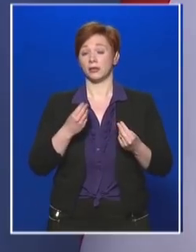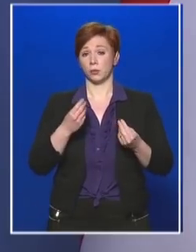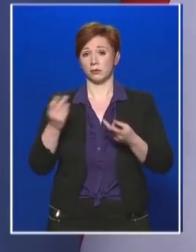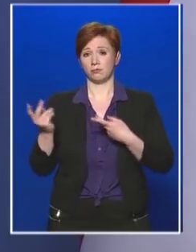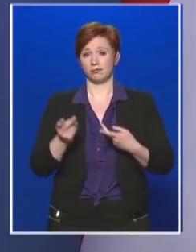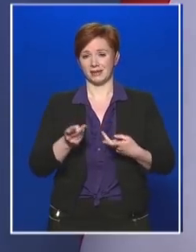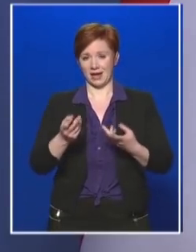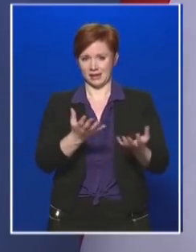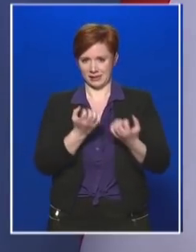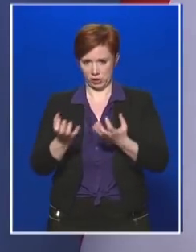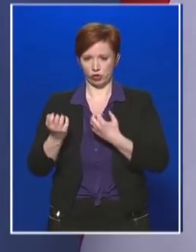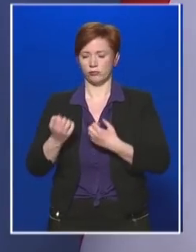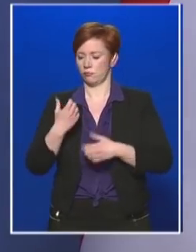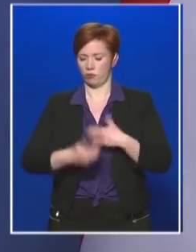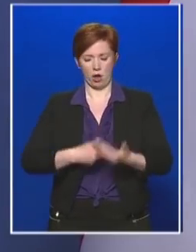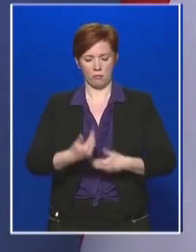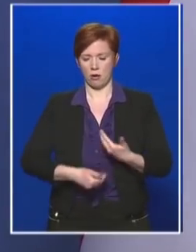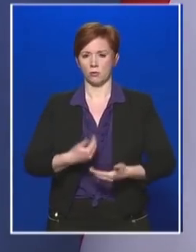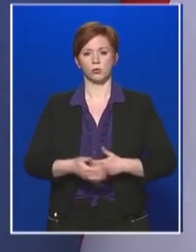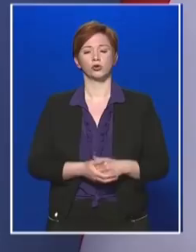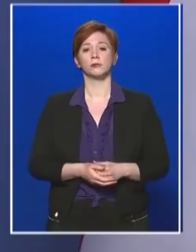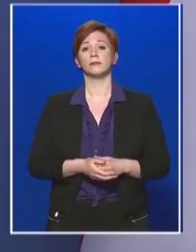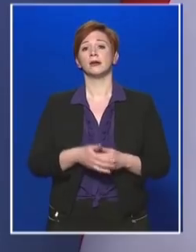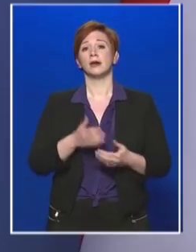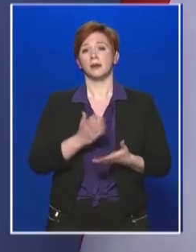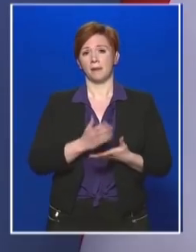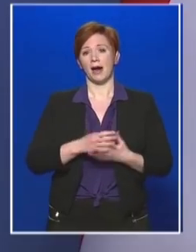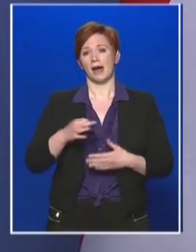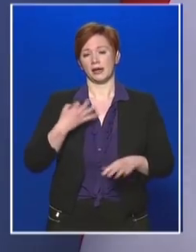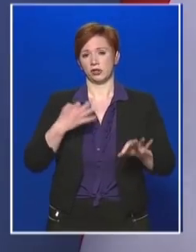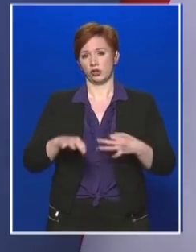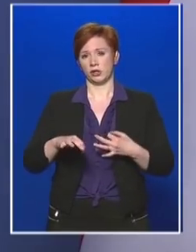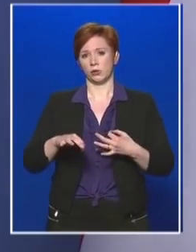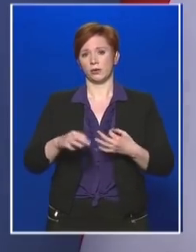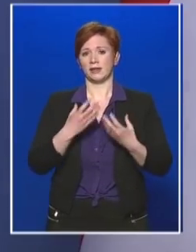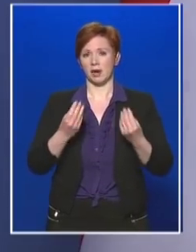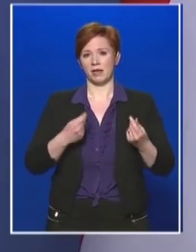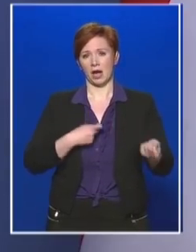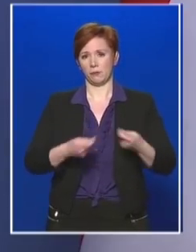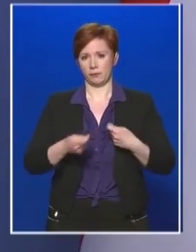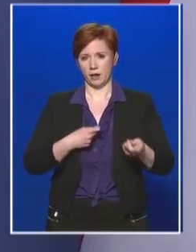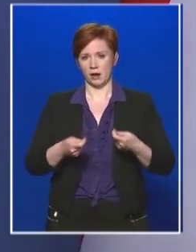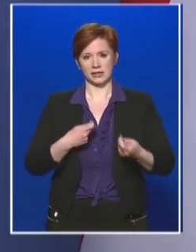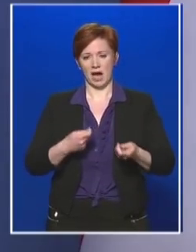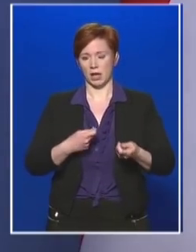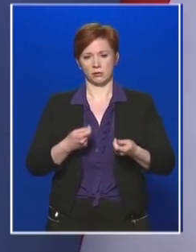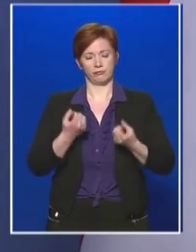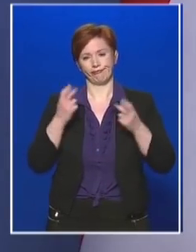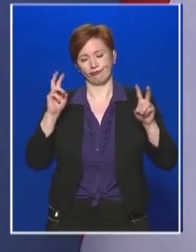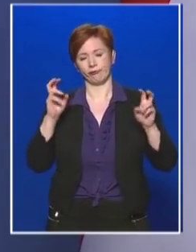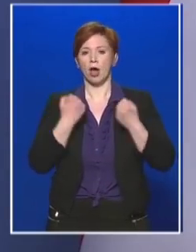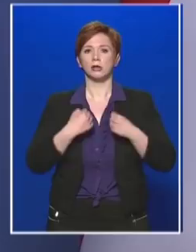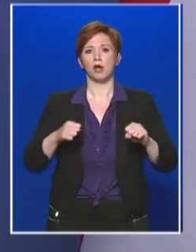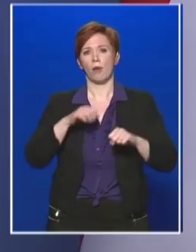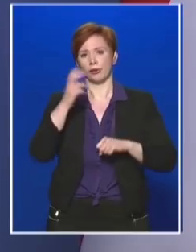bár az egészségügyi termékek piacán a szabadkereskedelmet, a szabadrablás váltotta fel, de ilyen